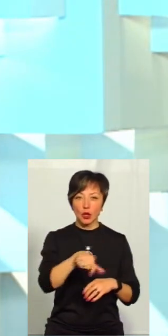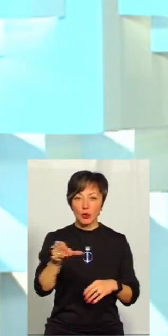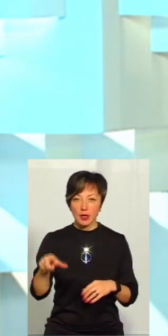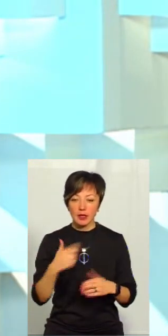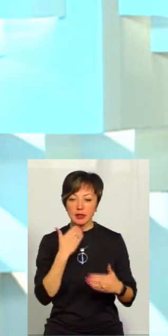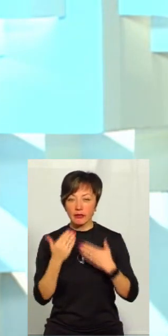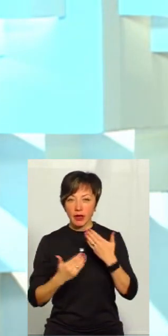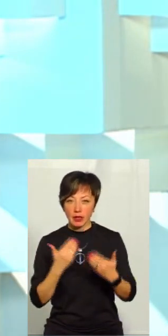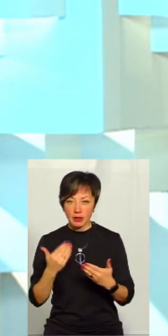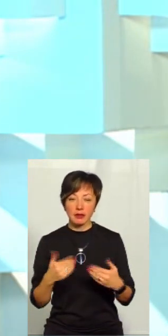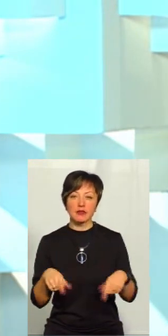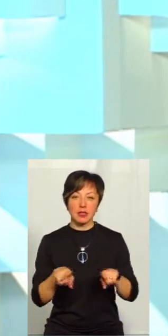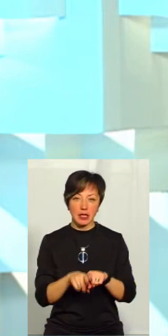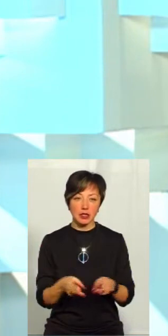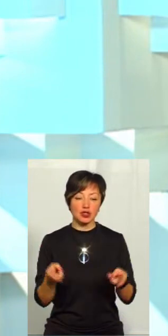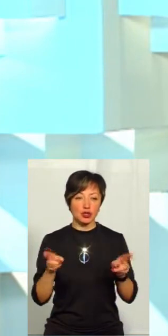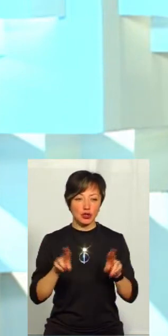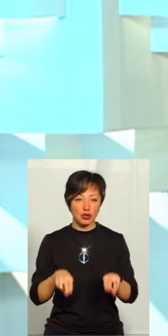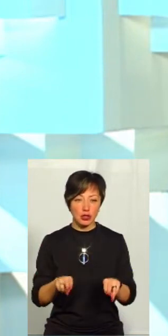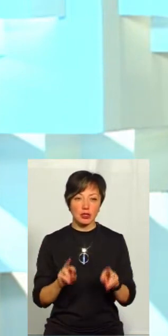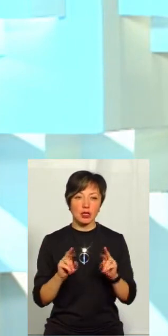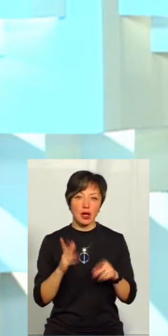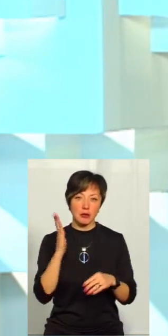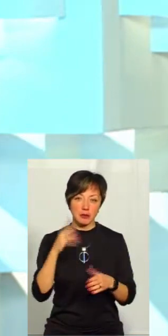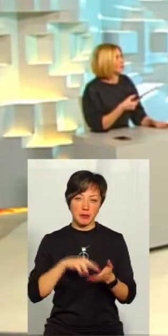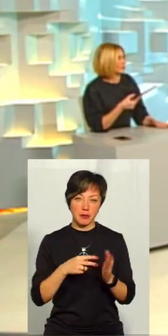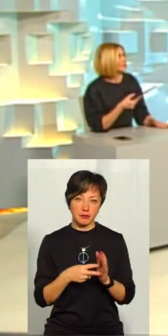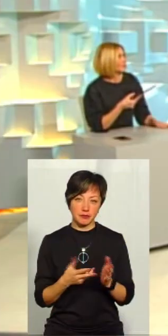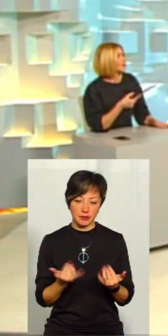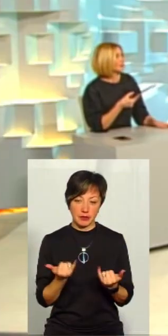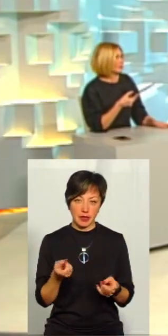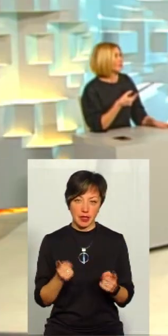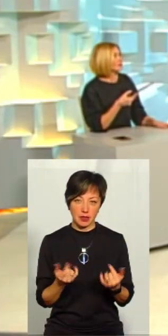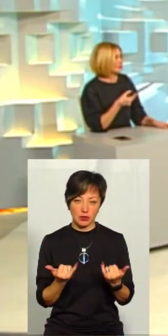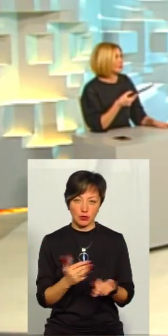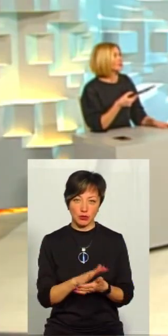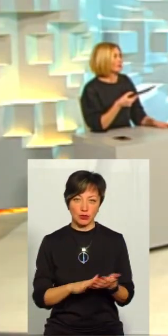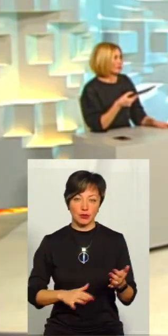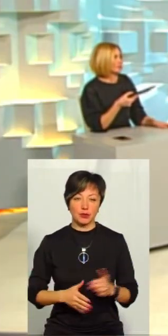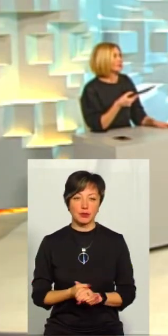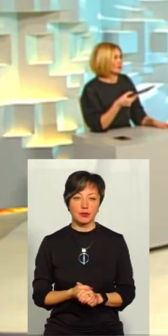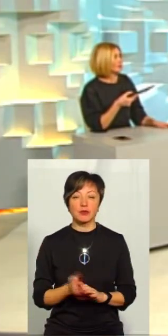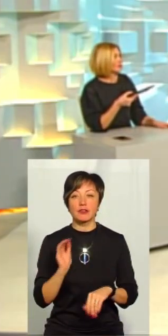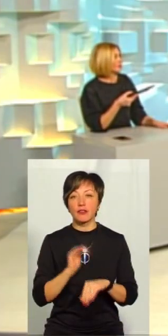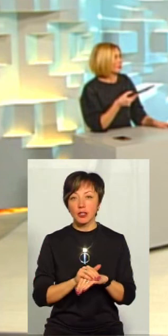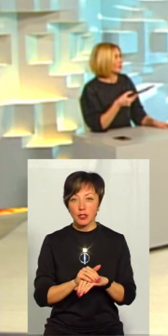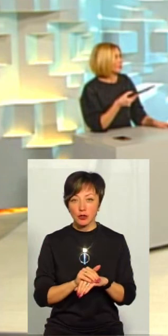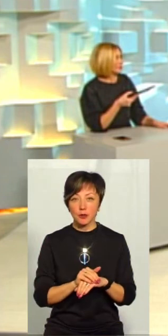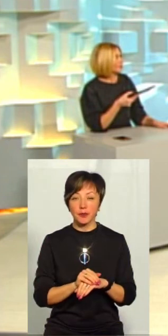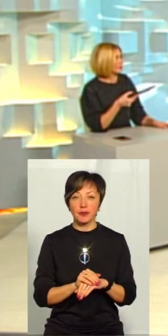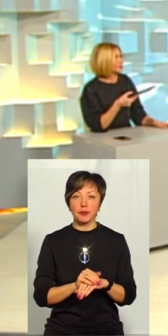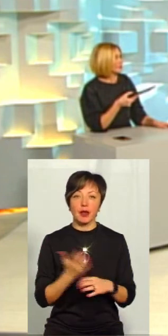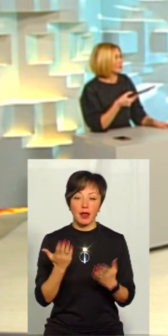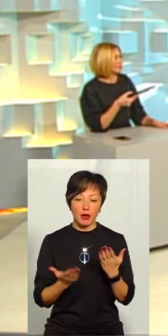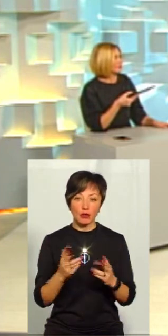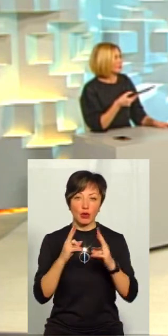отримавши їх, все-таки залишили так, як на перспективному плані. На діючому. На діючому перспективному плані. Тобто, фактично, якщо